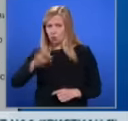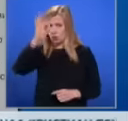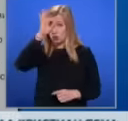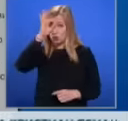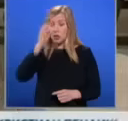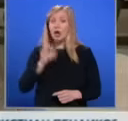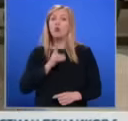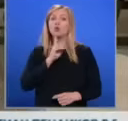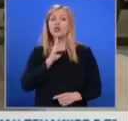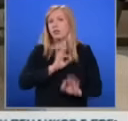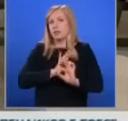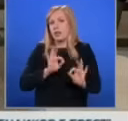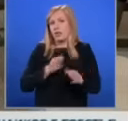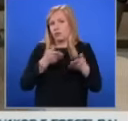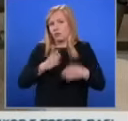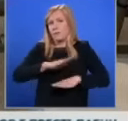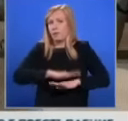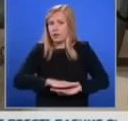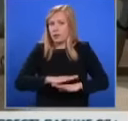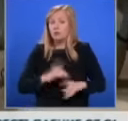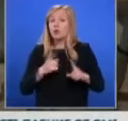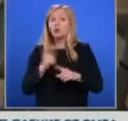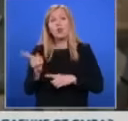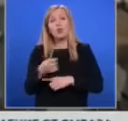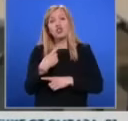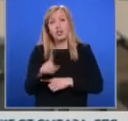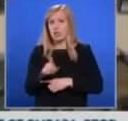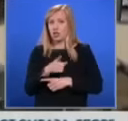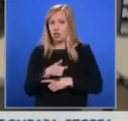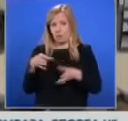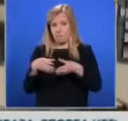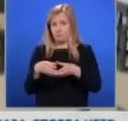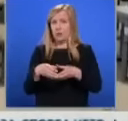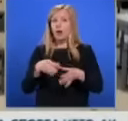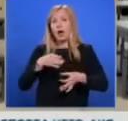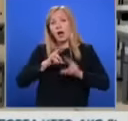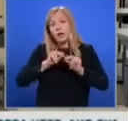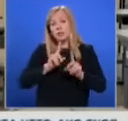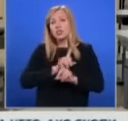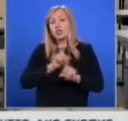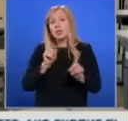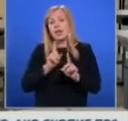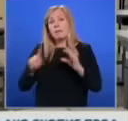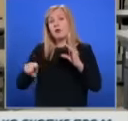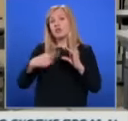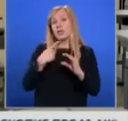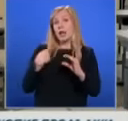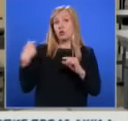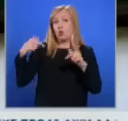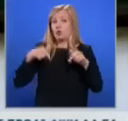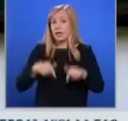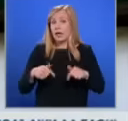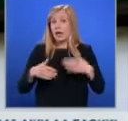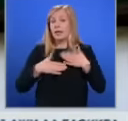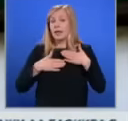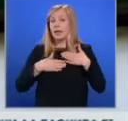с проблемното му поведение. От училищната управа заявиха, че до сега не е имало сигнали ученика да е носил в сградата оръжия като метален